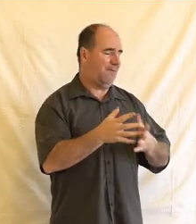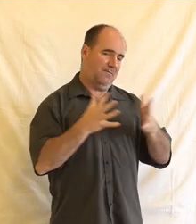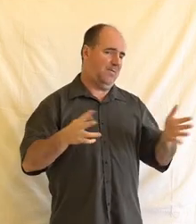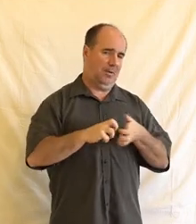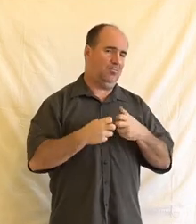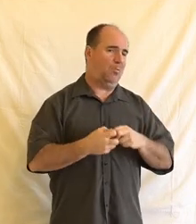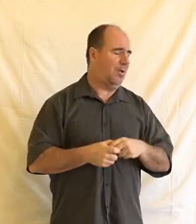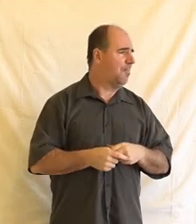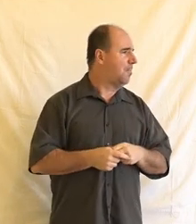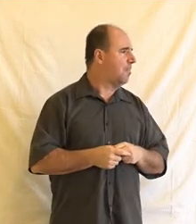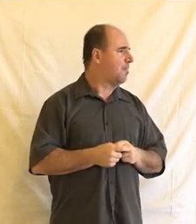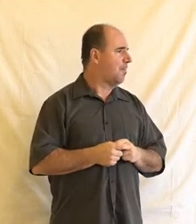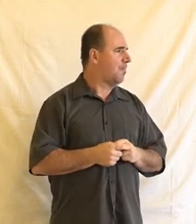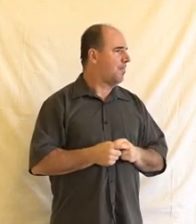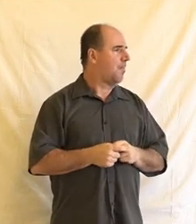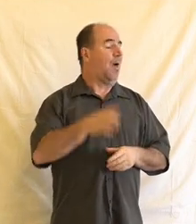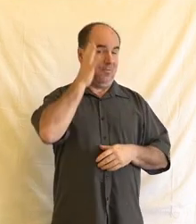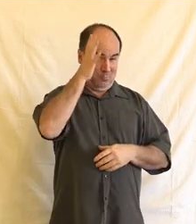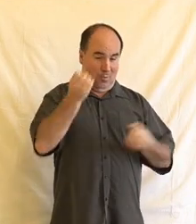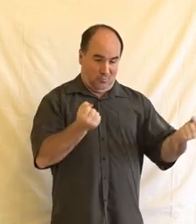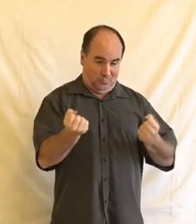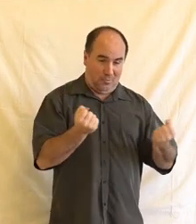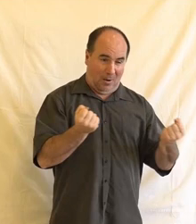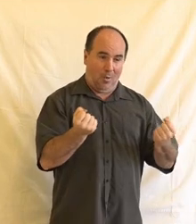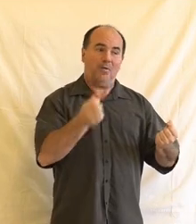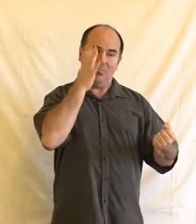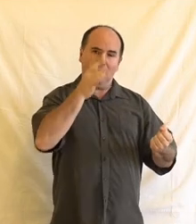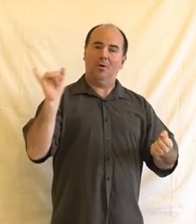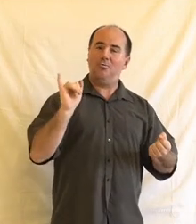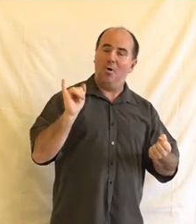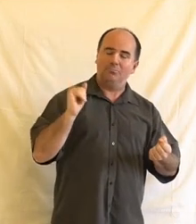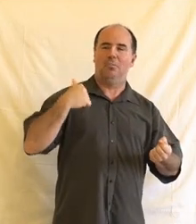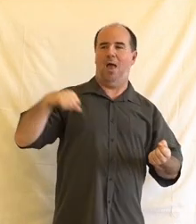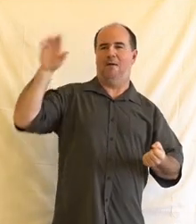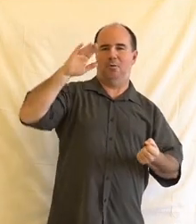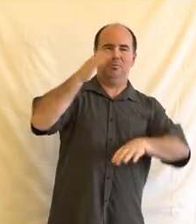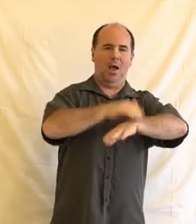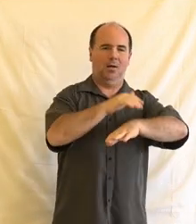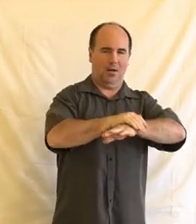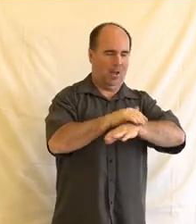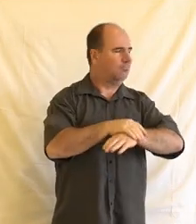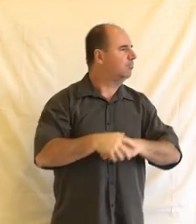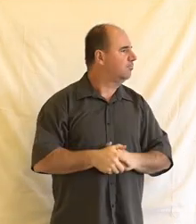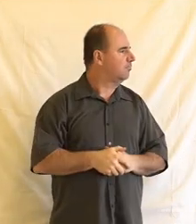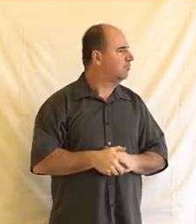takže ta budoucí regulace při nejmenším Rady Evropy k umělé inteligenci na to částečně